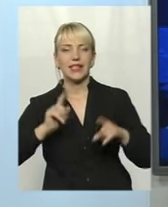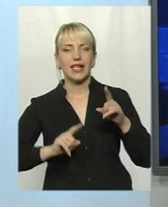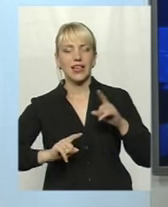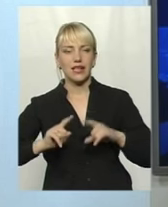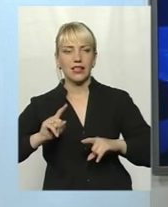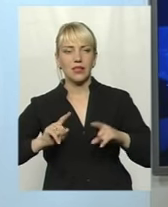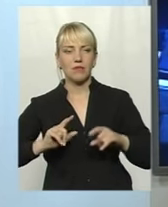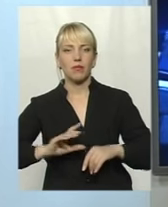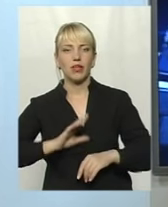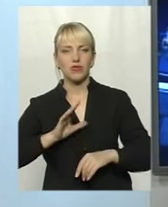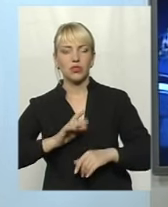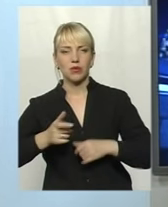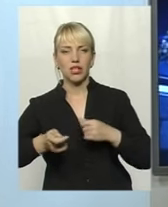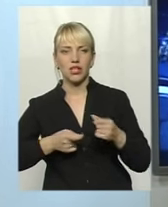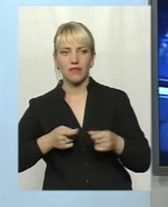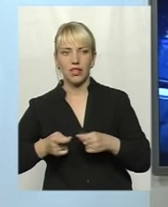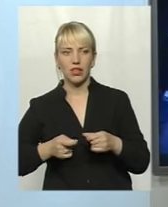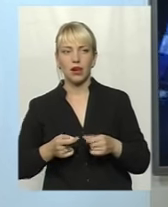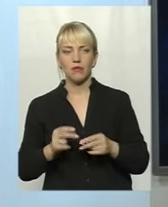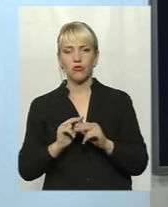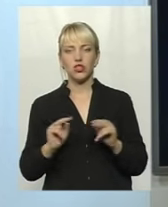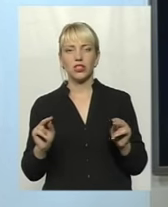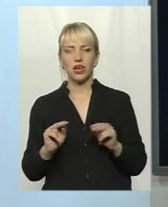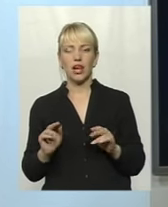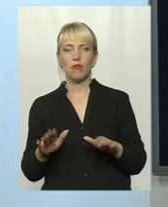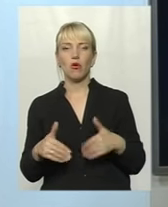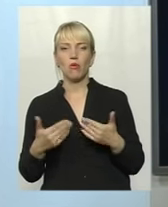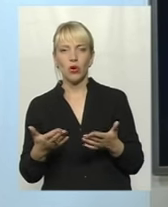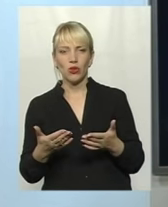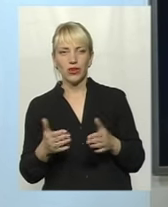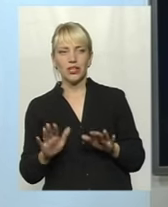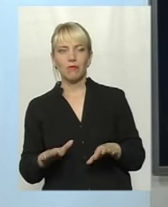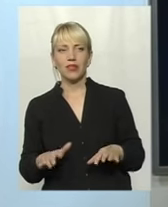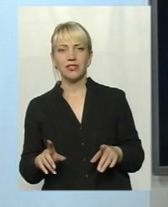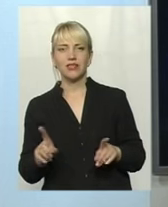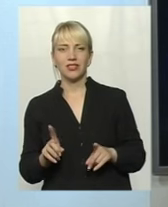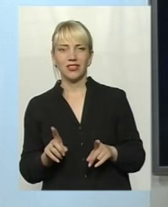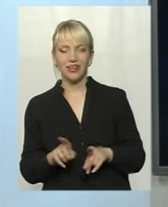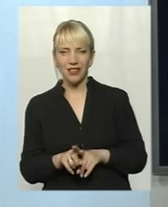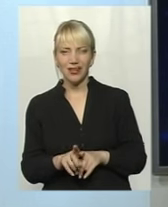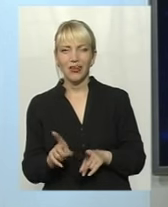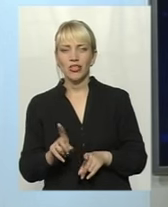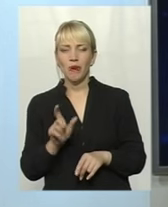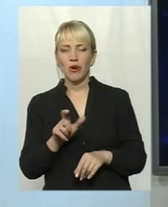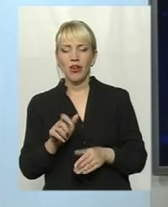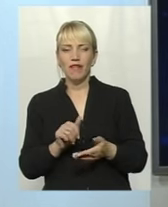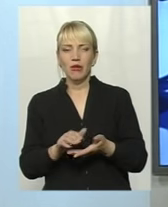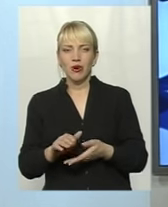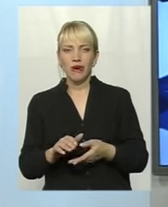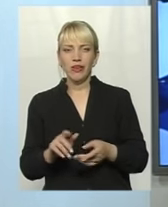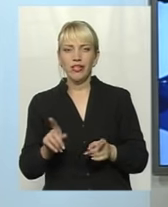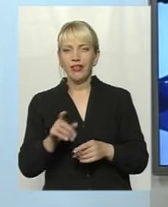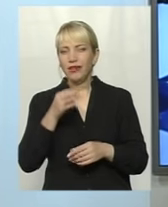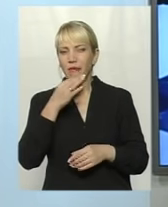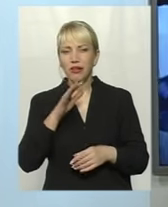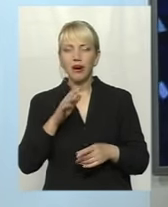колишнім керівникам або вчителям пропонують місце, ну, так, аби вони відмовилися. На тобі не вбоже, що мені не вгоже. Не